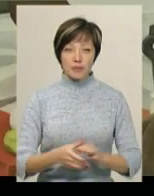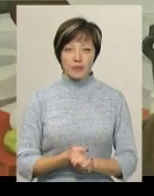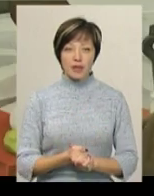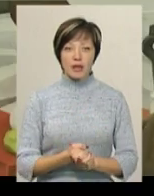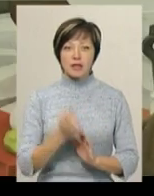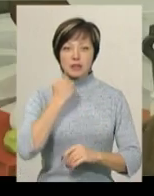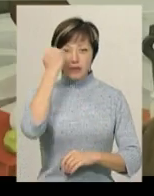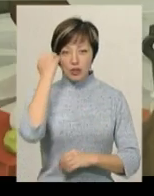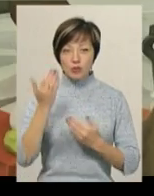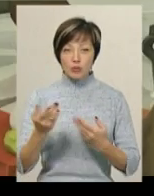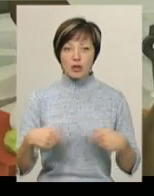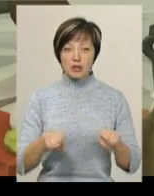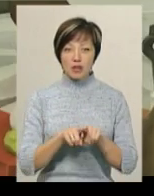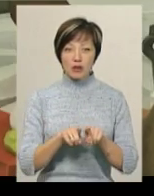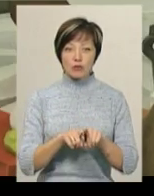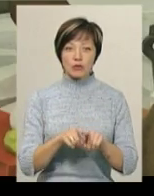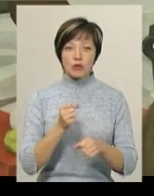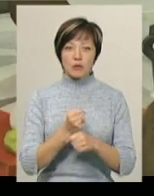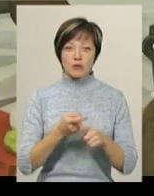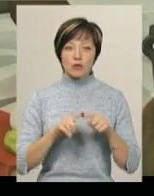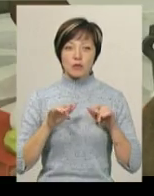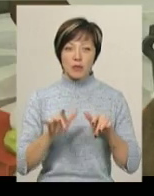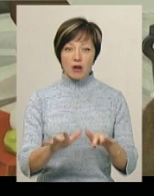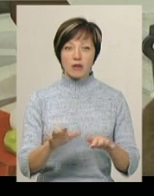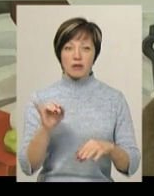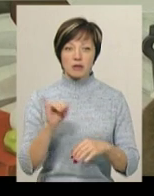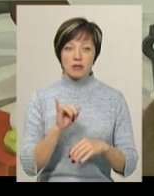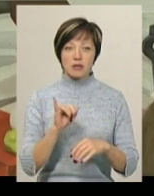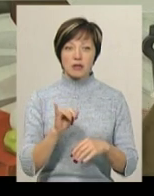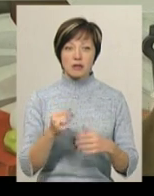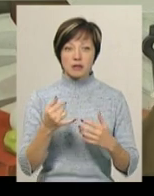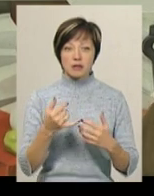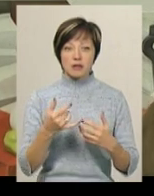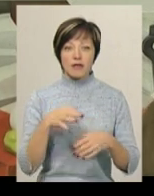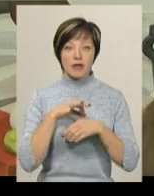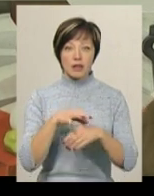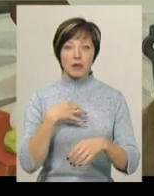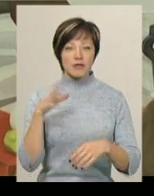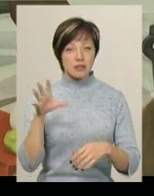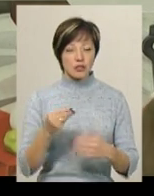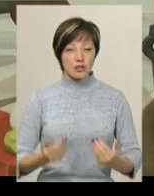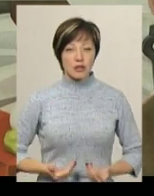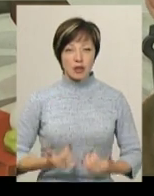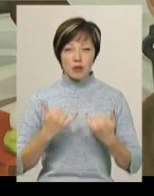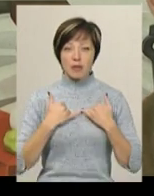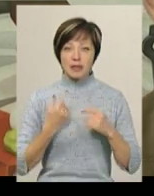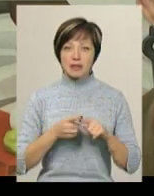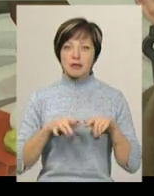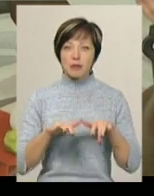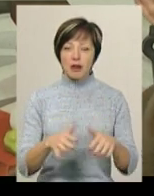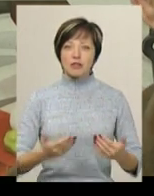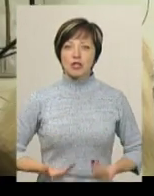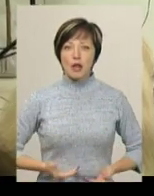Завдяки йому я так полюбив цю справу. І вона так мене веде все життя. До мене це справа життя,